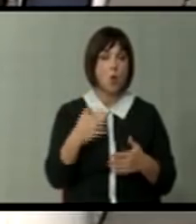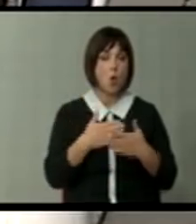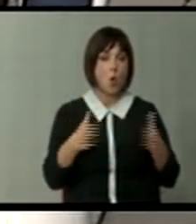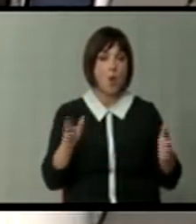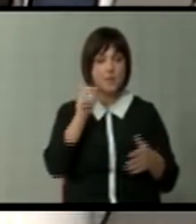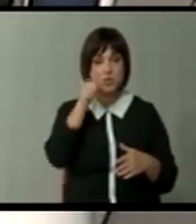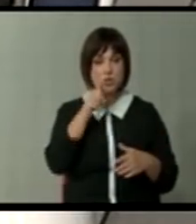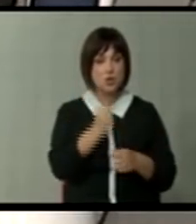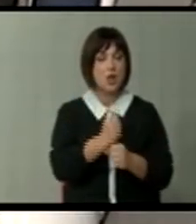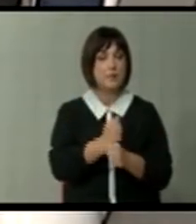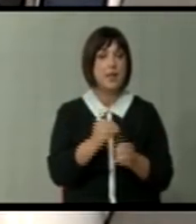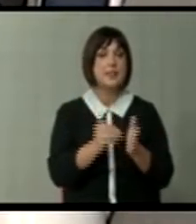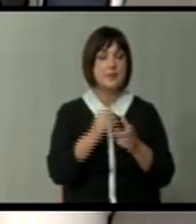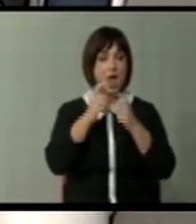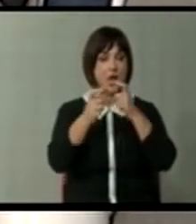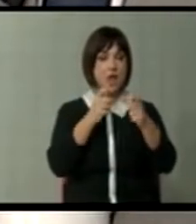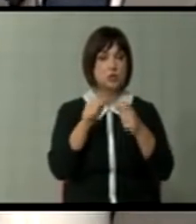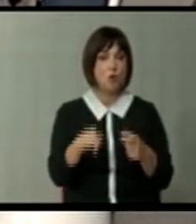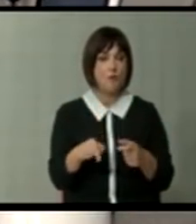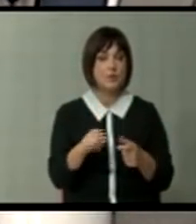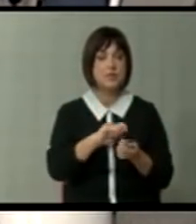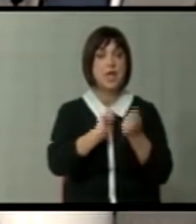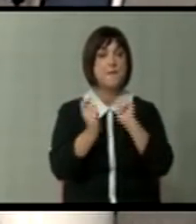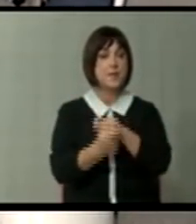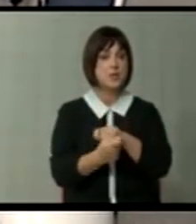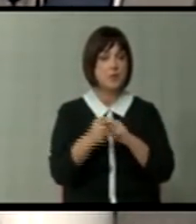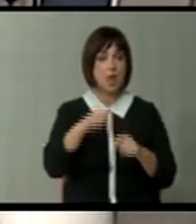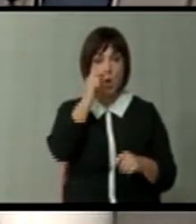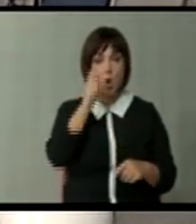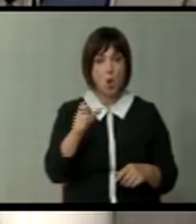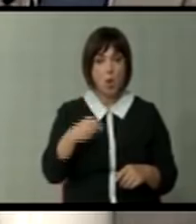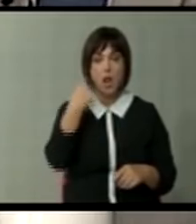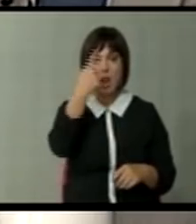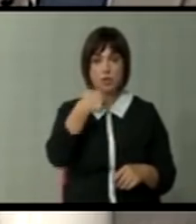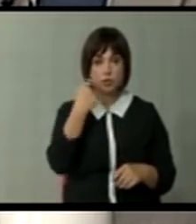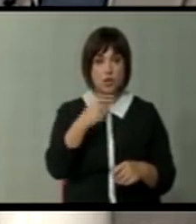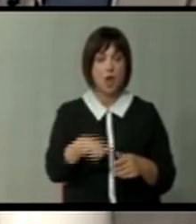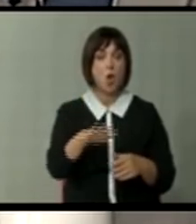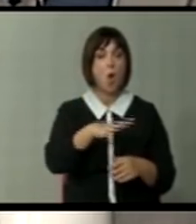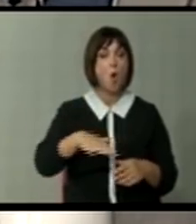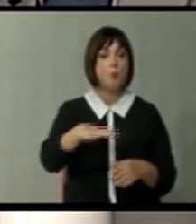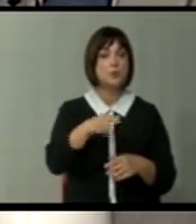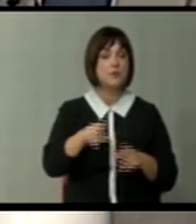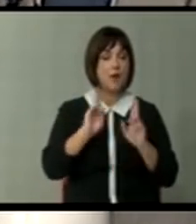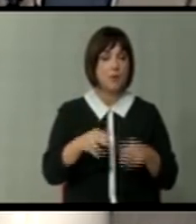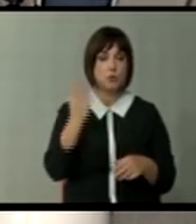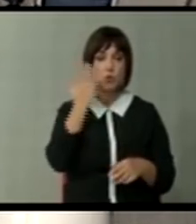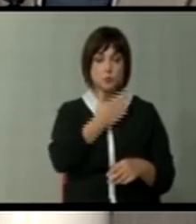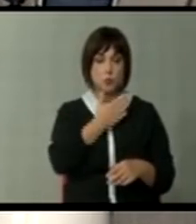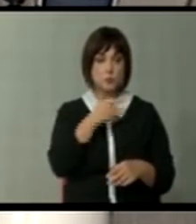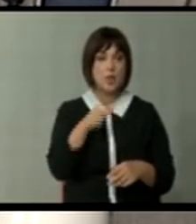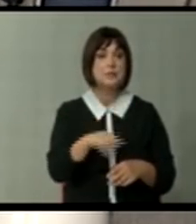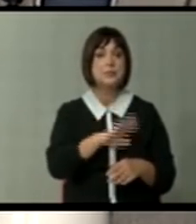и тежок процес. И треба да разговараме за тоа. Да се менуваме како луѓе, како личности, како общество. Само така можеме да постигнем успех.